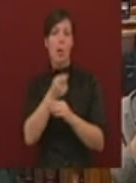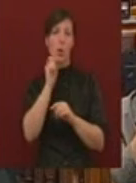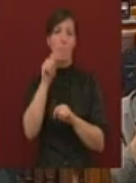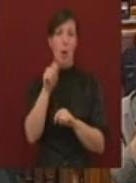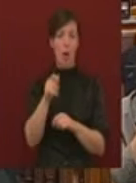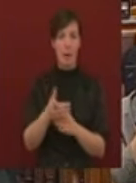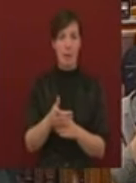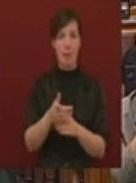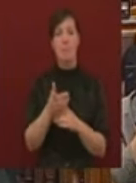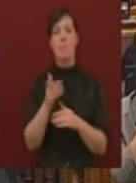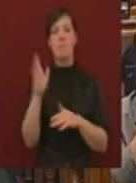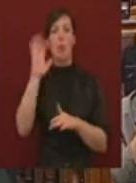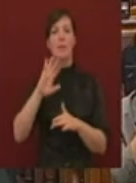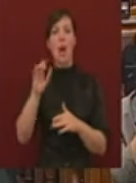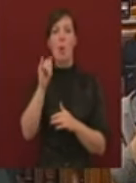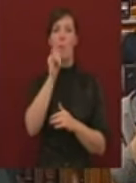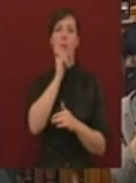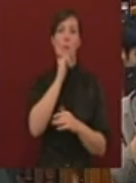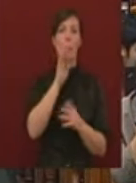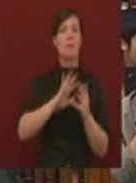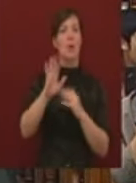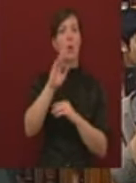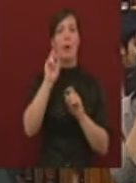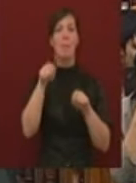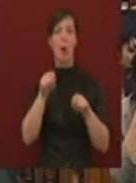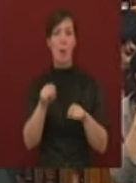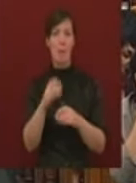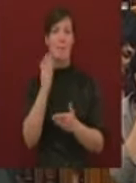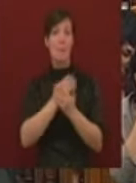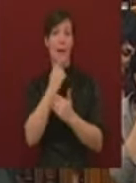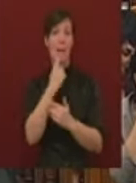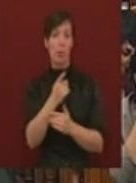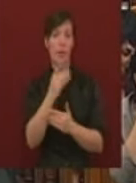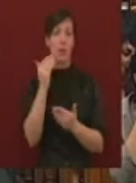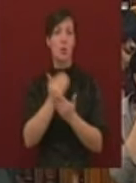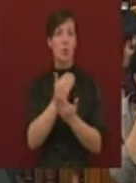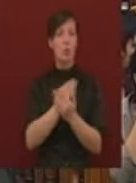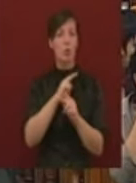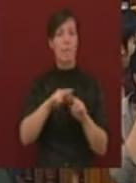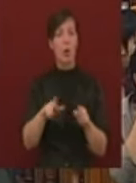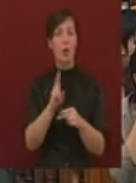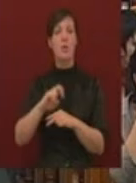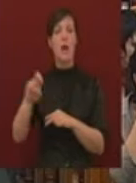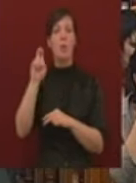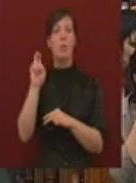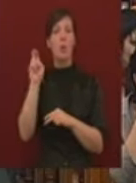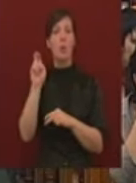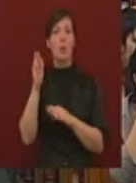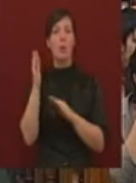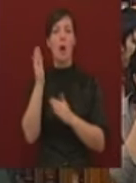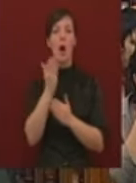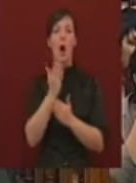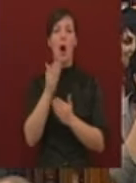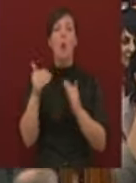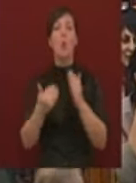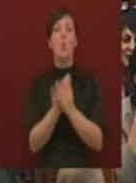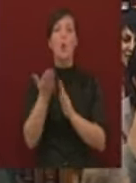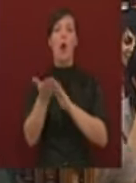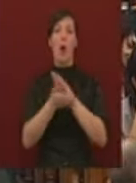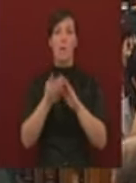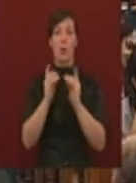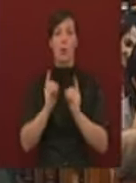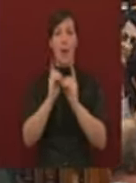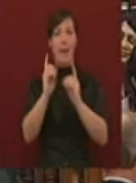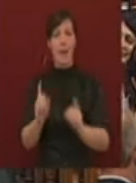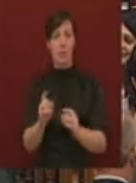az európai zöldek az európai parlamentben, hogy szükség van arra, hogy az Európai Uniót, az alapszerződést új alapokra helyezzük.